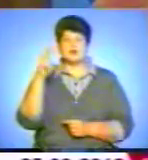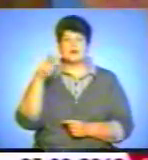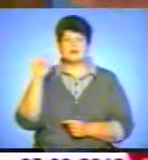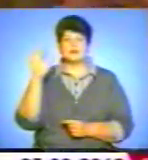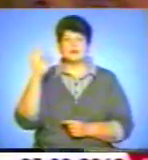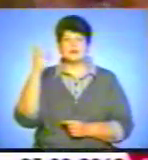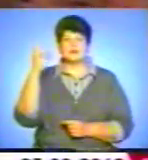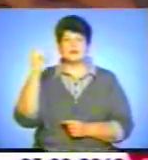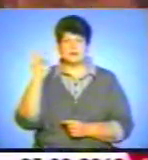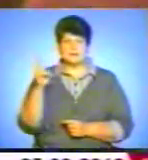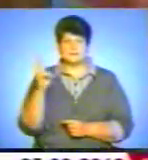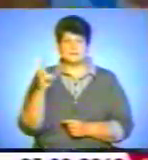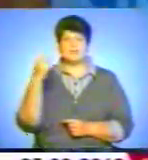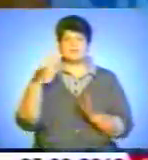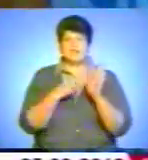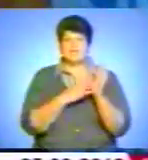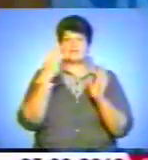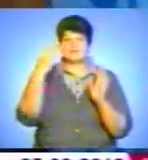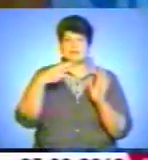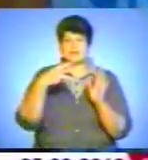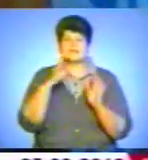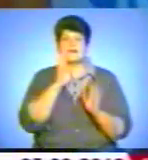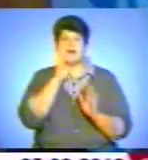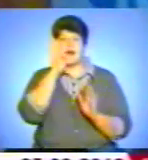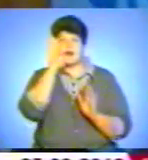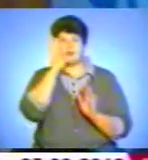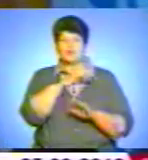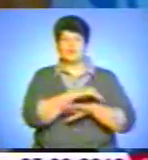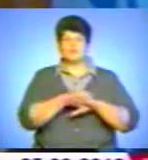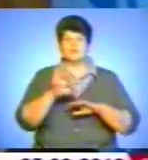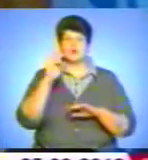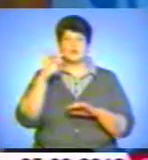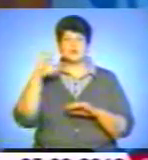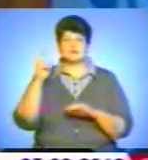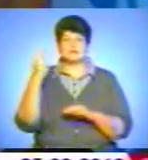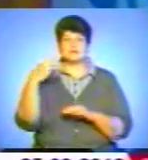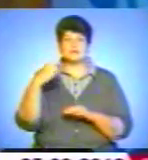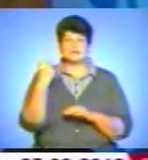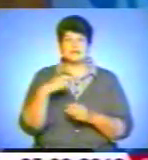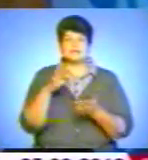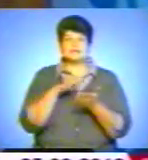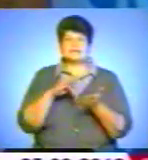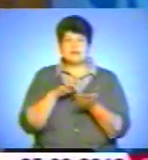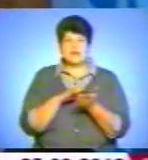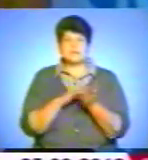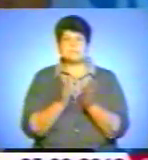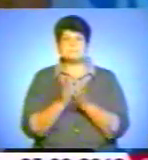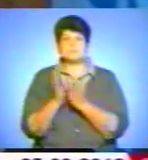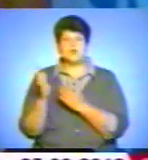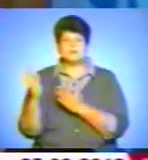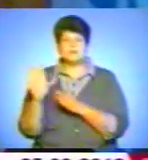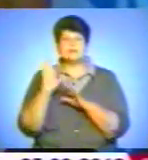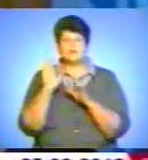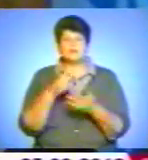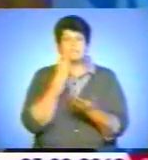в 9.30 ранку по вулиці Руський, 31, приміщенні центральної бібліотеки, де буде